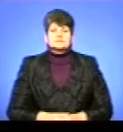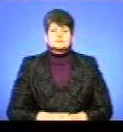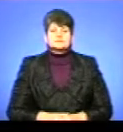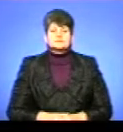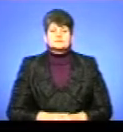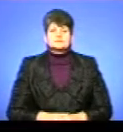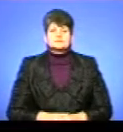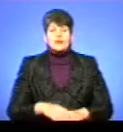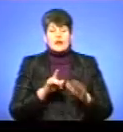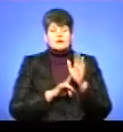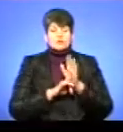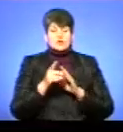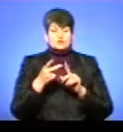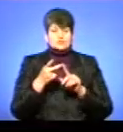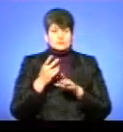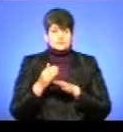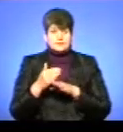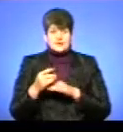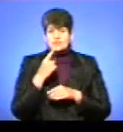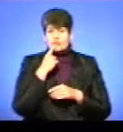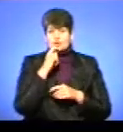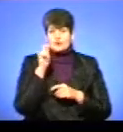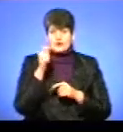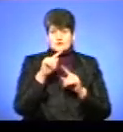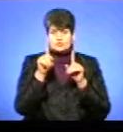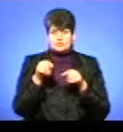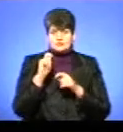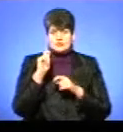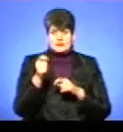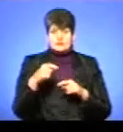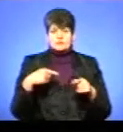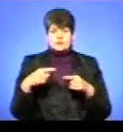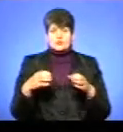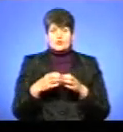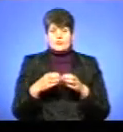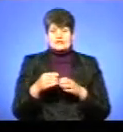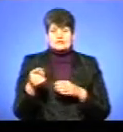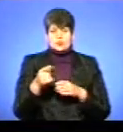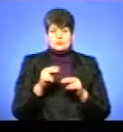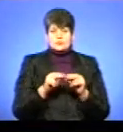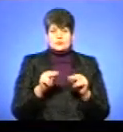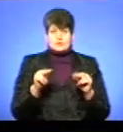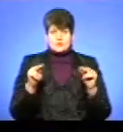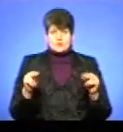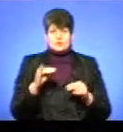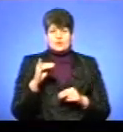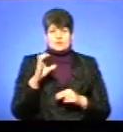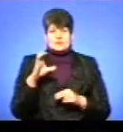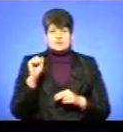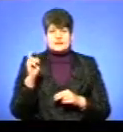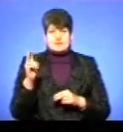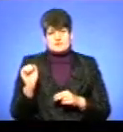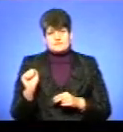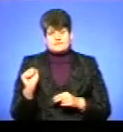На початку другого тайму червону картку дали і вилучили з гри футболіста команди тернопільського педуніверситету Юрія Савку.